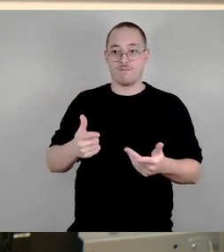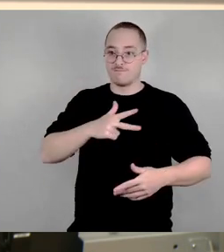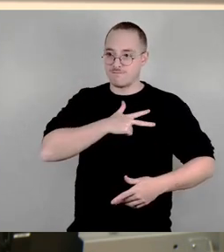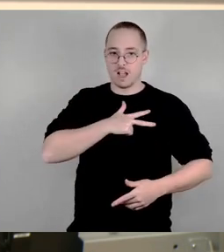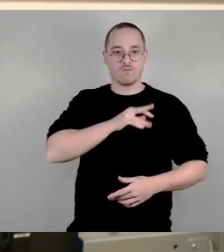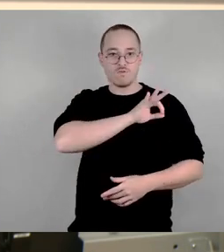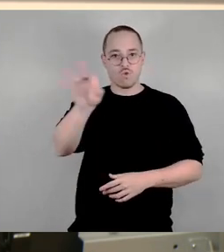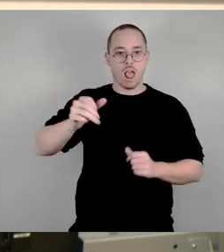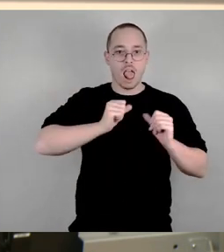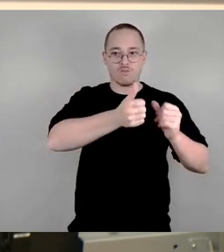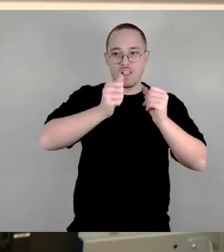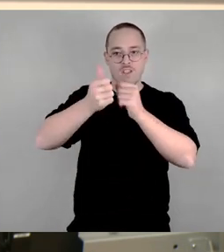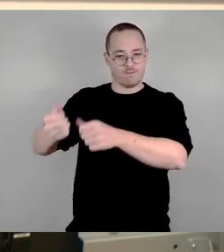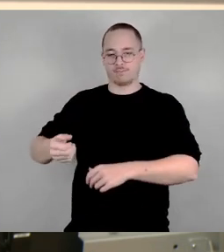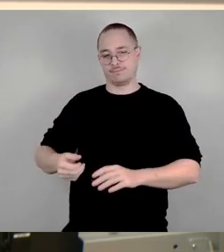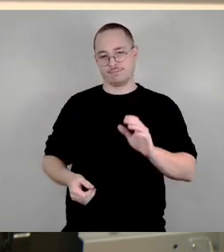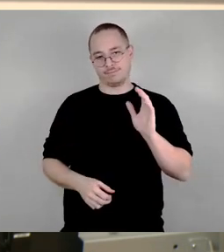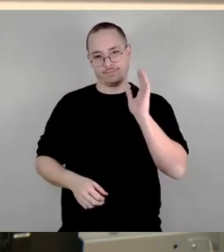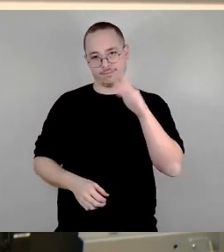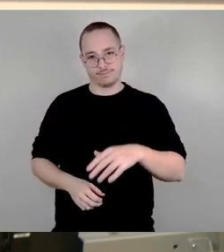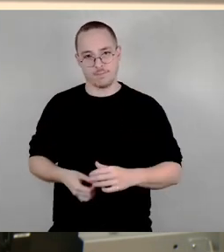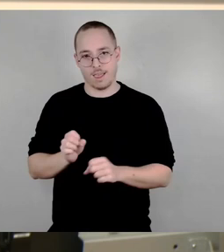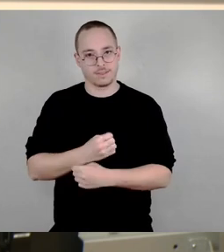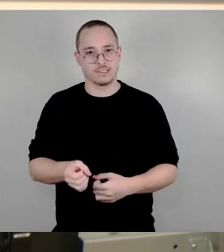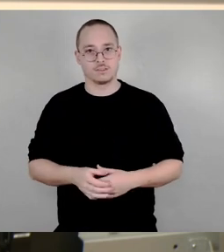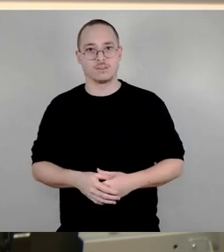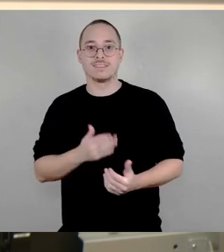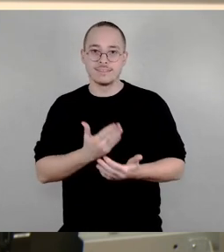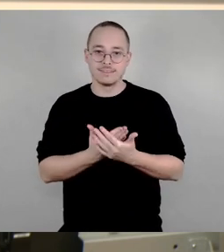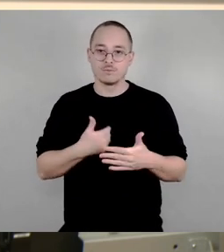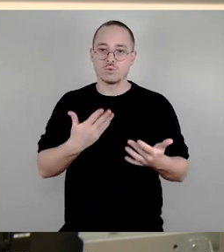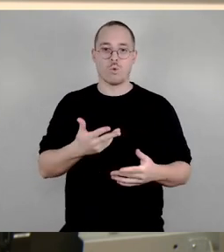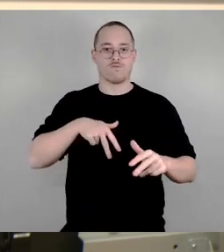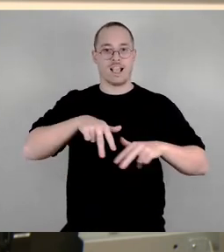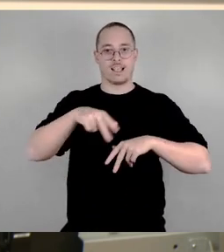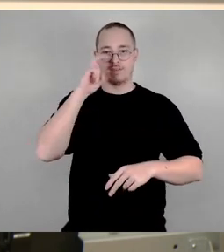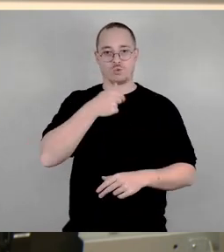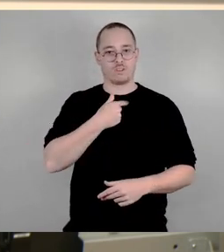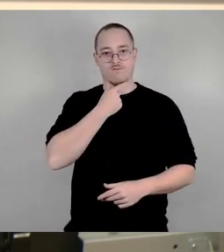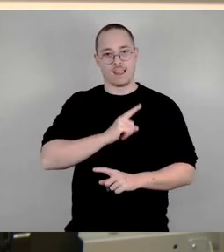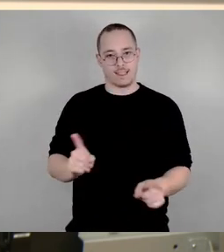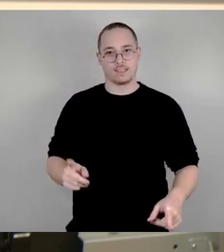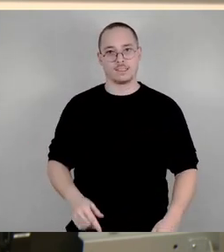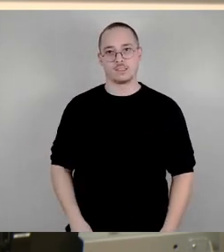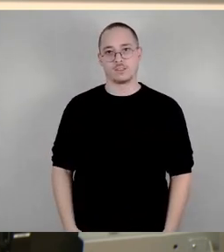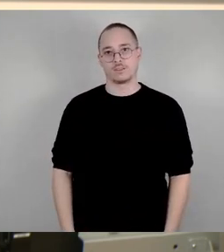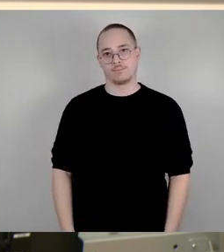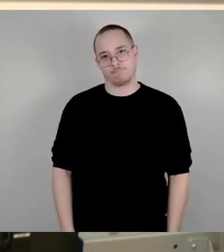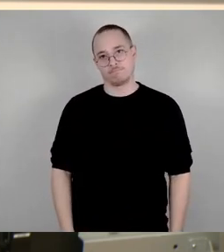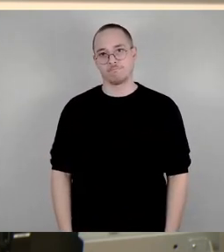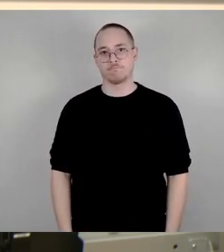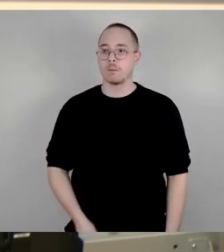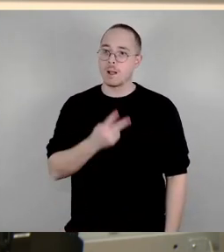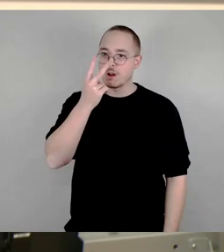Grund, warum wir diesen Verkehrsversuch nicht wollten. Und wir werden sehen, was passiert. Und ich habe so ein bisschen den Eindruck bei den